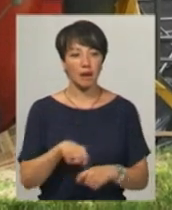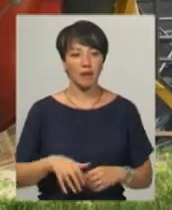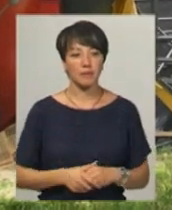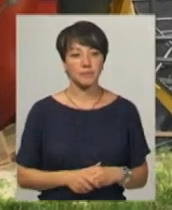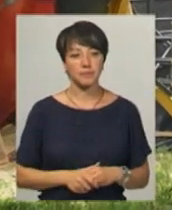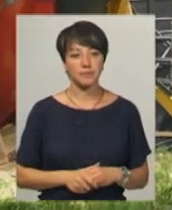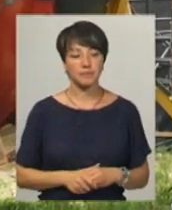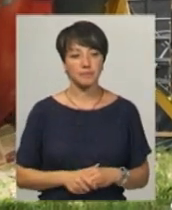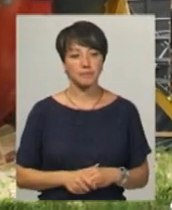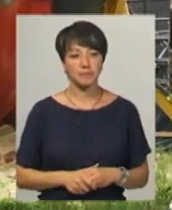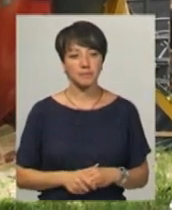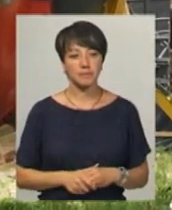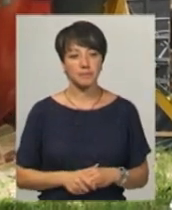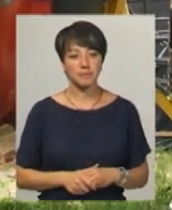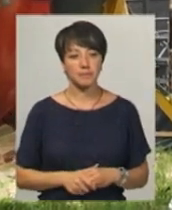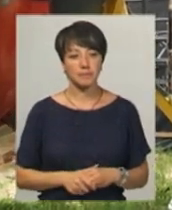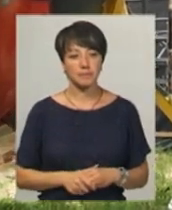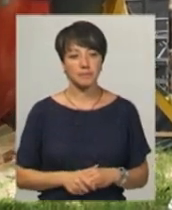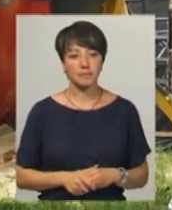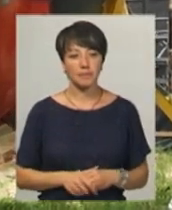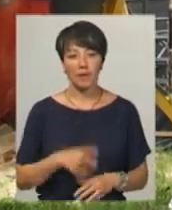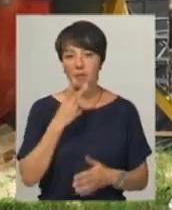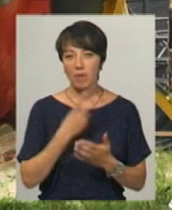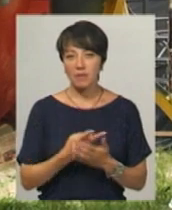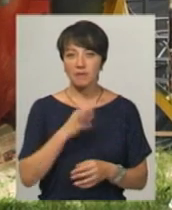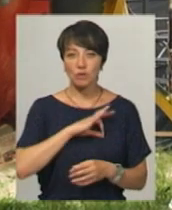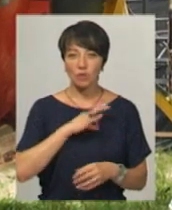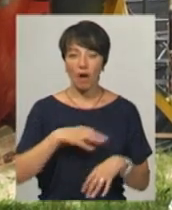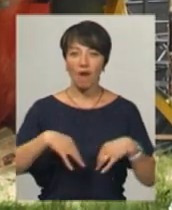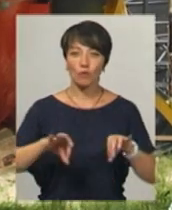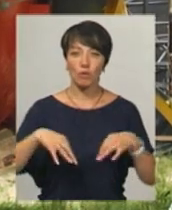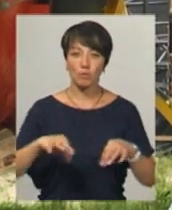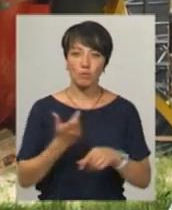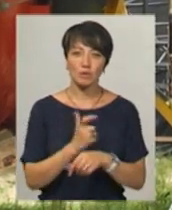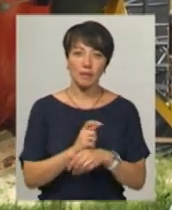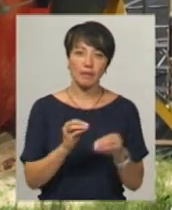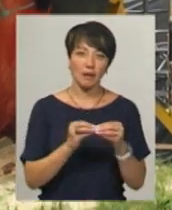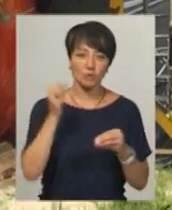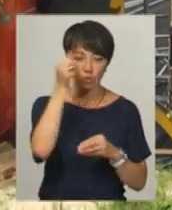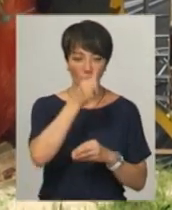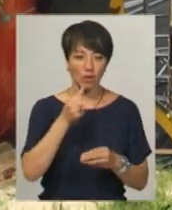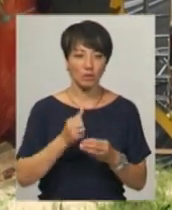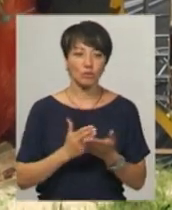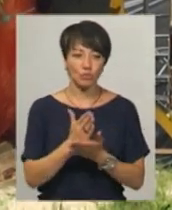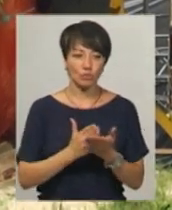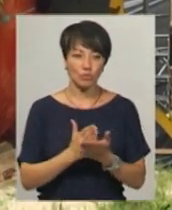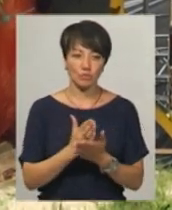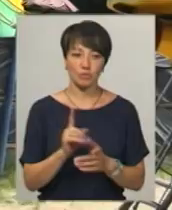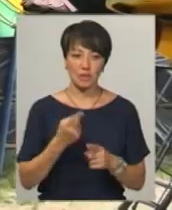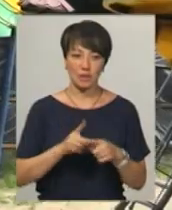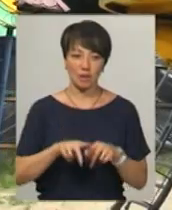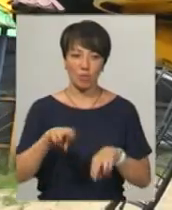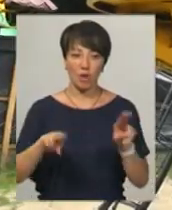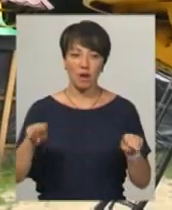і як ви бачите, ми використовуємо автомобільний, щоб більше років 10 було якась гарантія тої покраски.